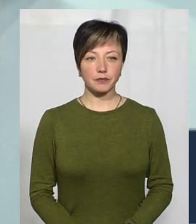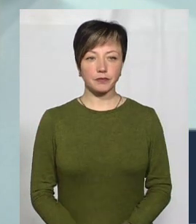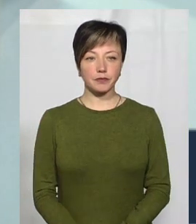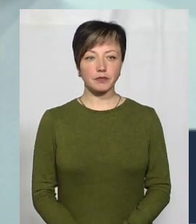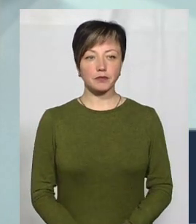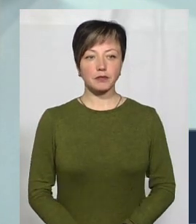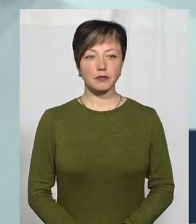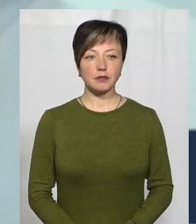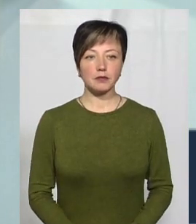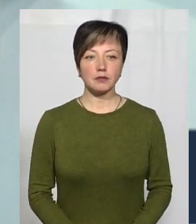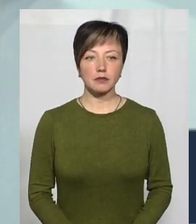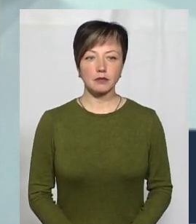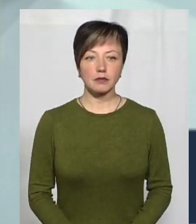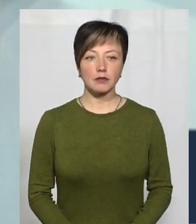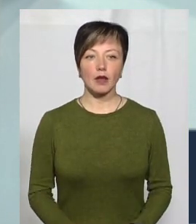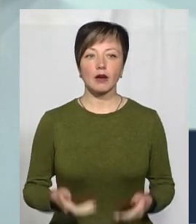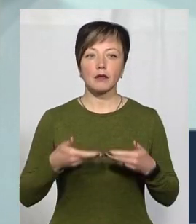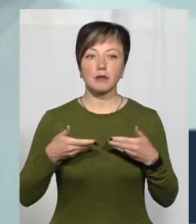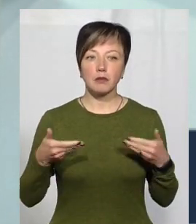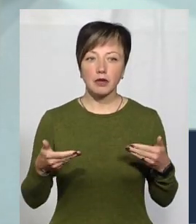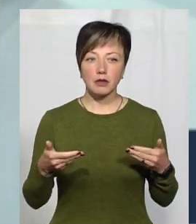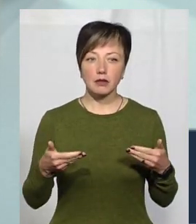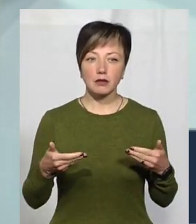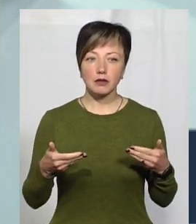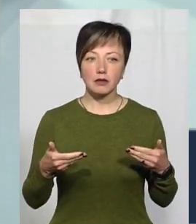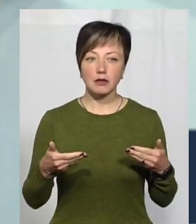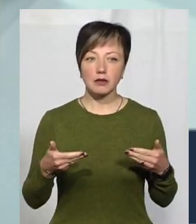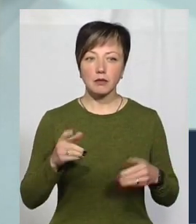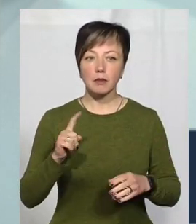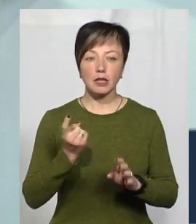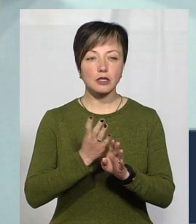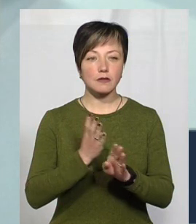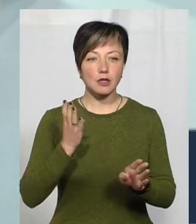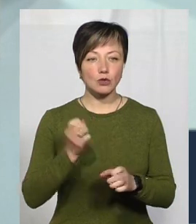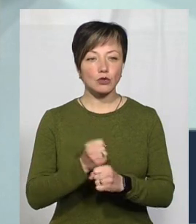Сергійович Семчишин. Ми, перш за все,